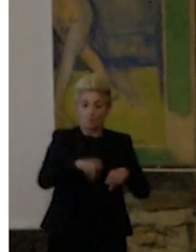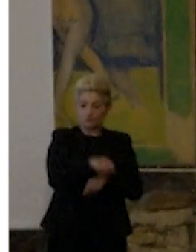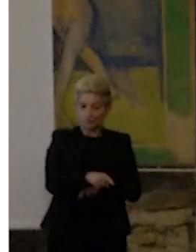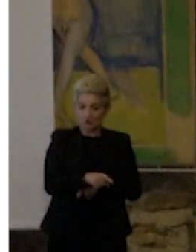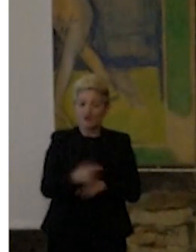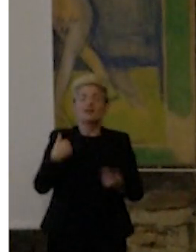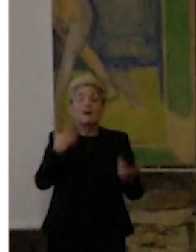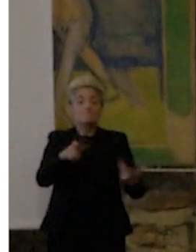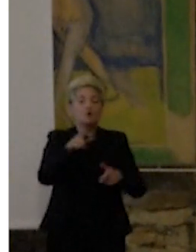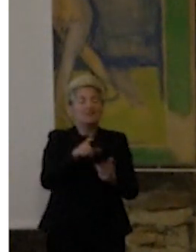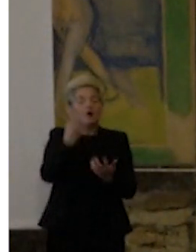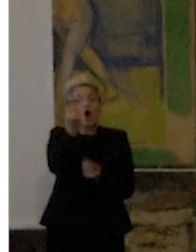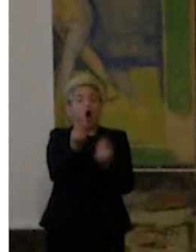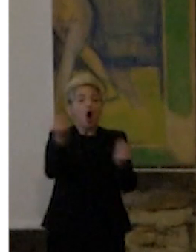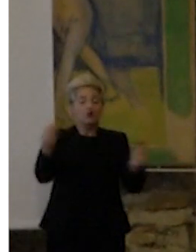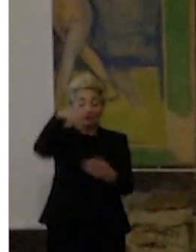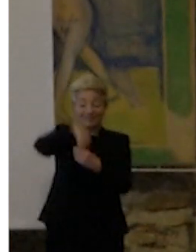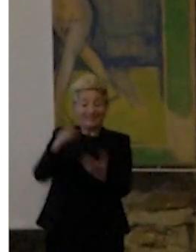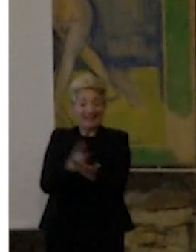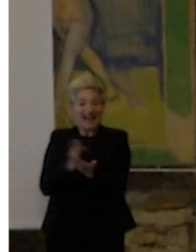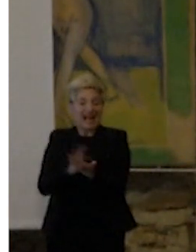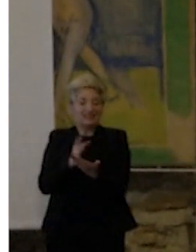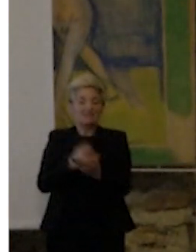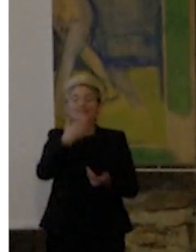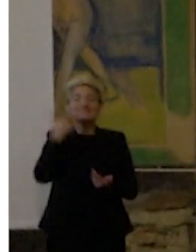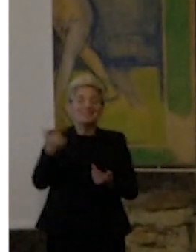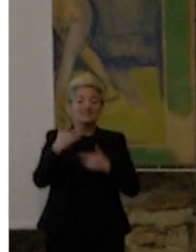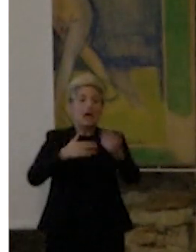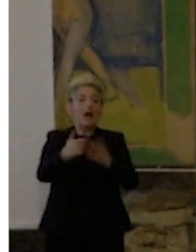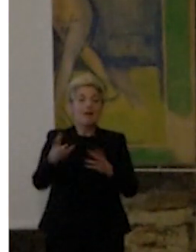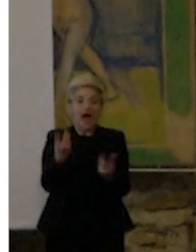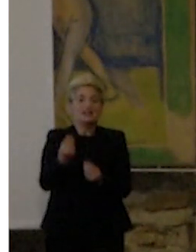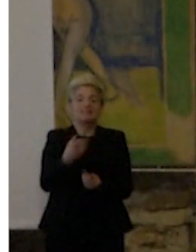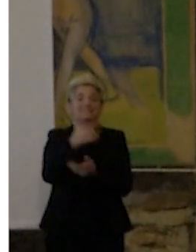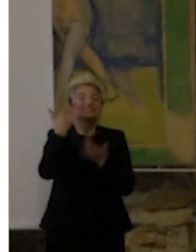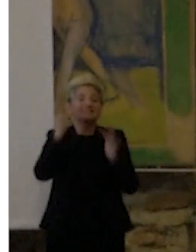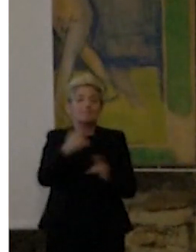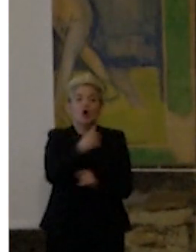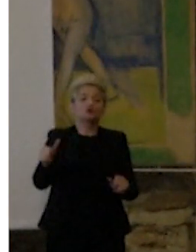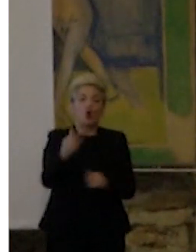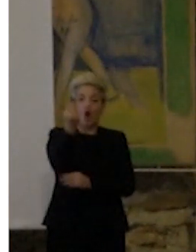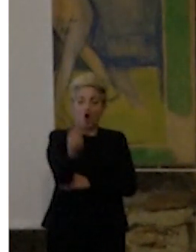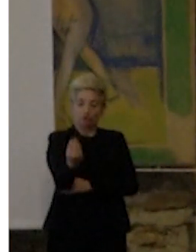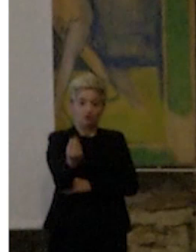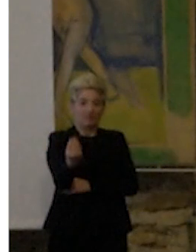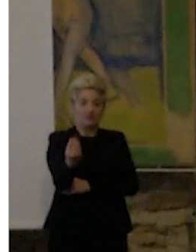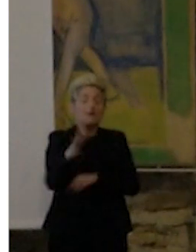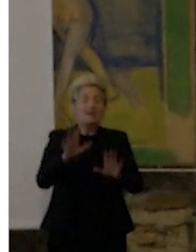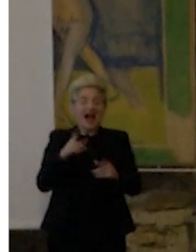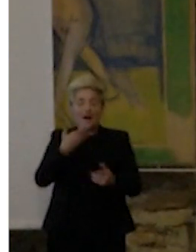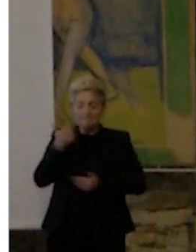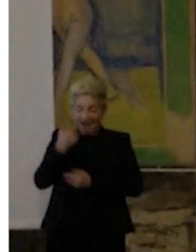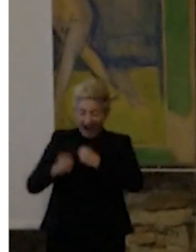Perché gli oggetti sul catalogo vengono presentati appunto senza le mani. Questi oggetti senza le mani, cioè senza l'azione,